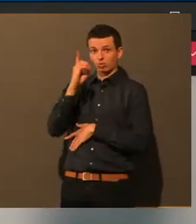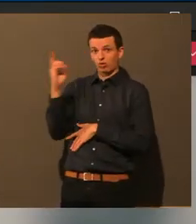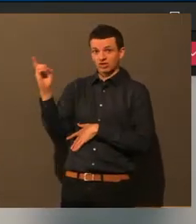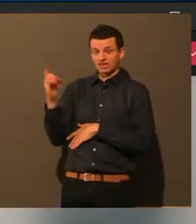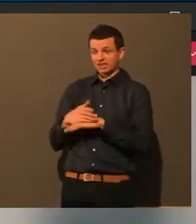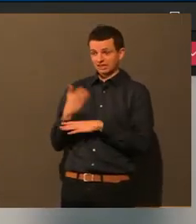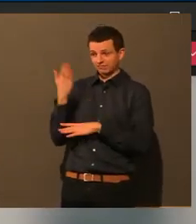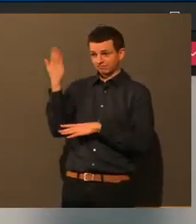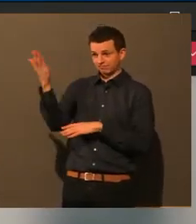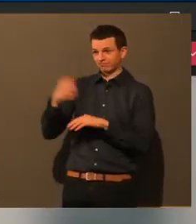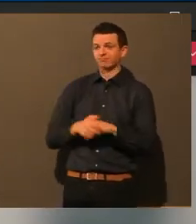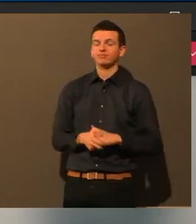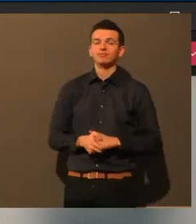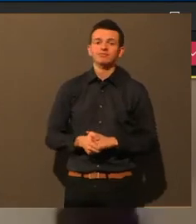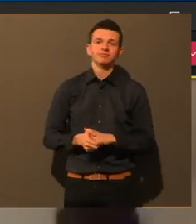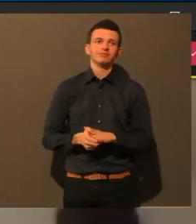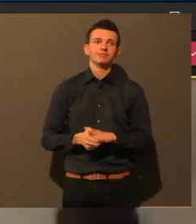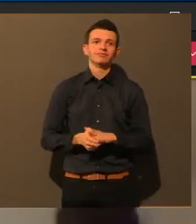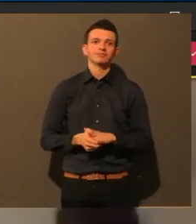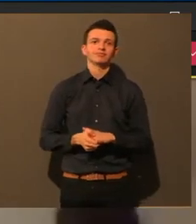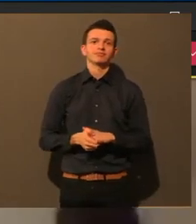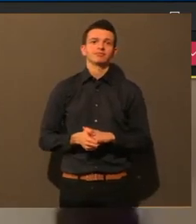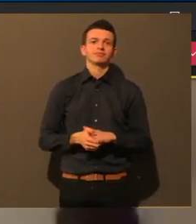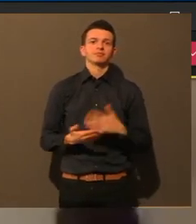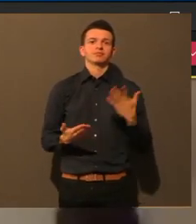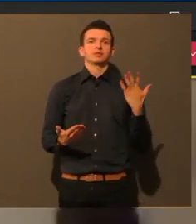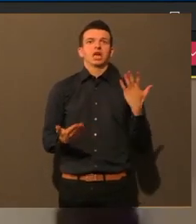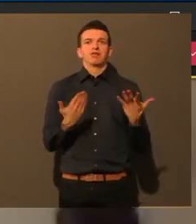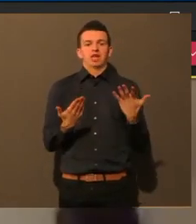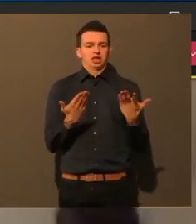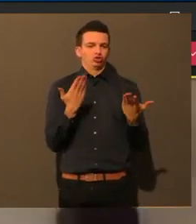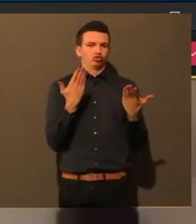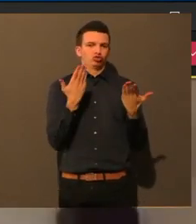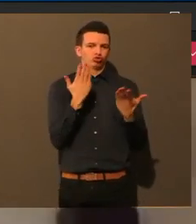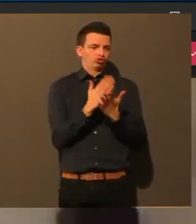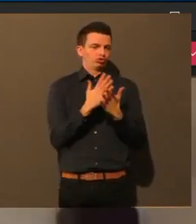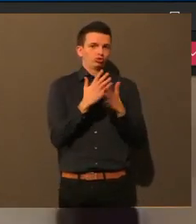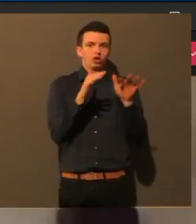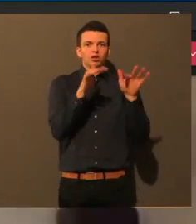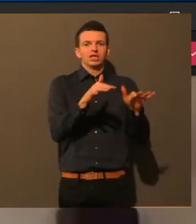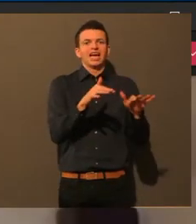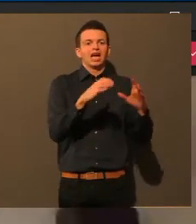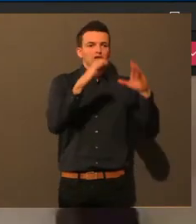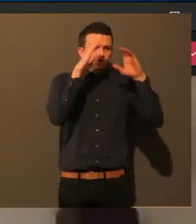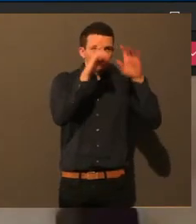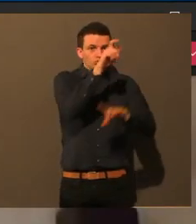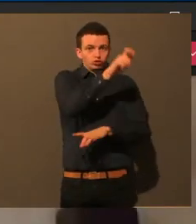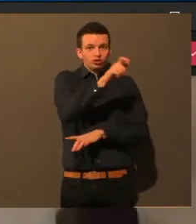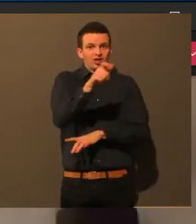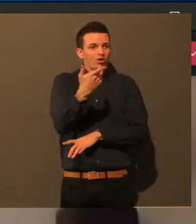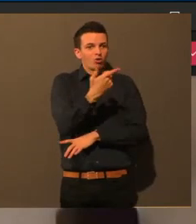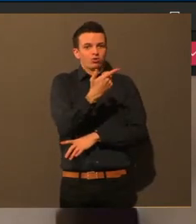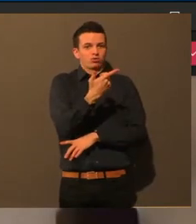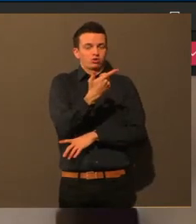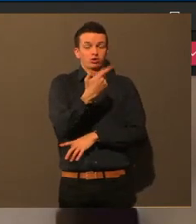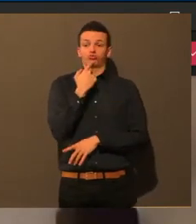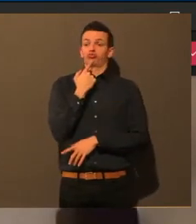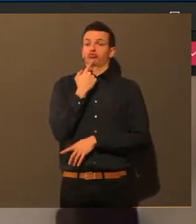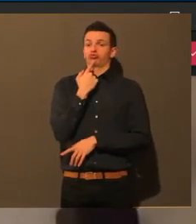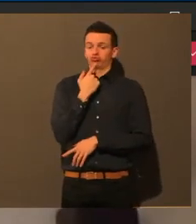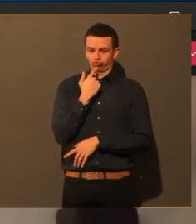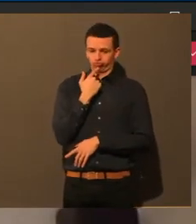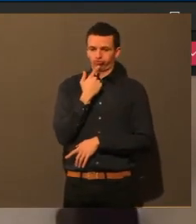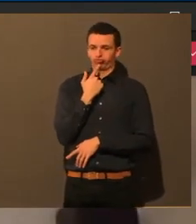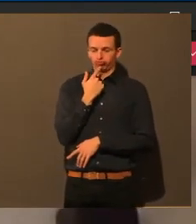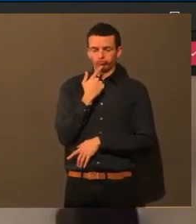Wir könnten ja auch jetzt, da gibt es ja vielleicht den einen oder anderen Zuschauer, der da von sich aus sagt, Mensch, tolle Idee, da spende ich gerne etwas und